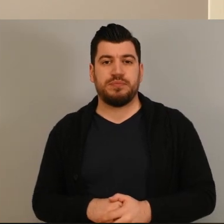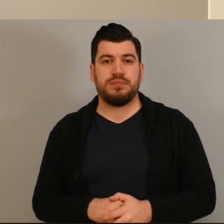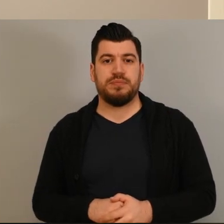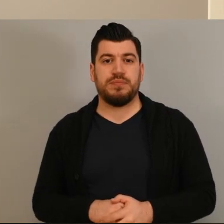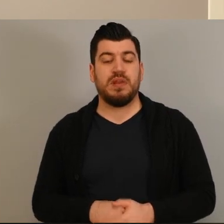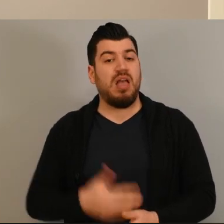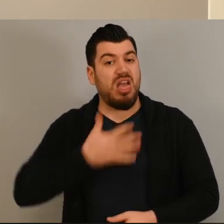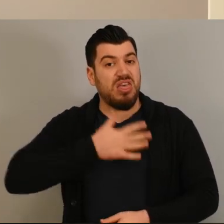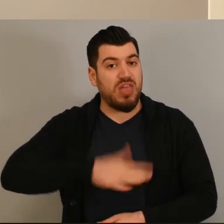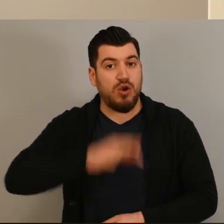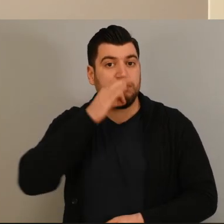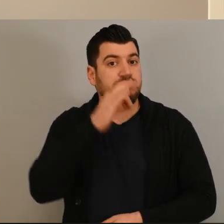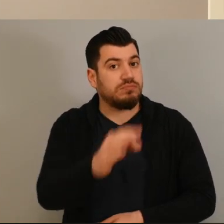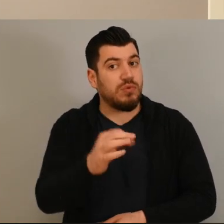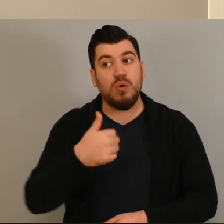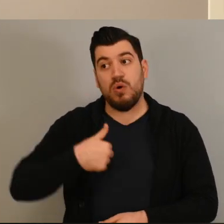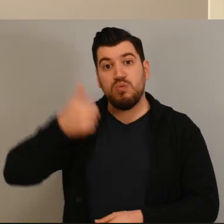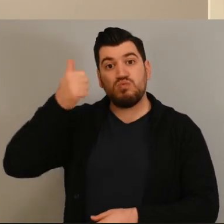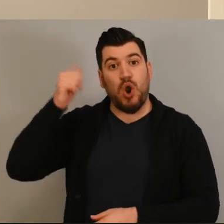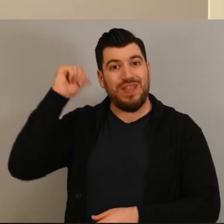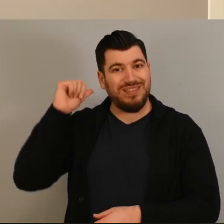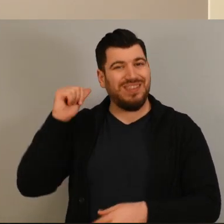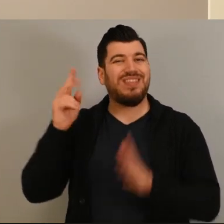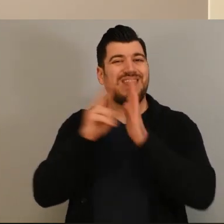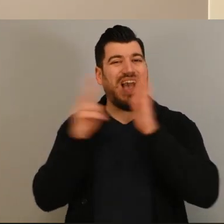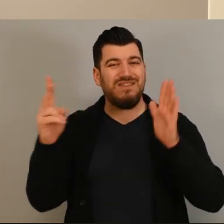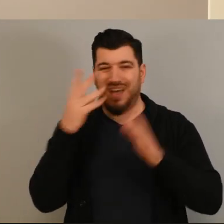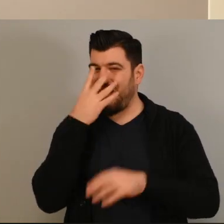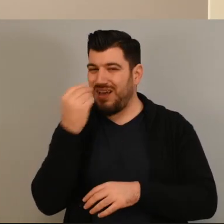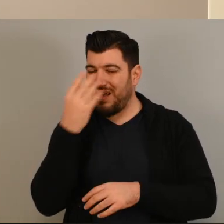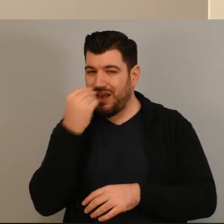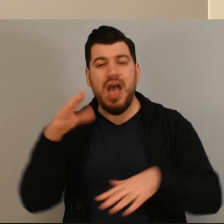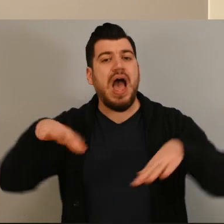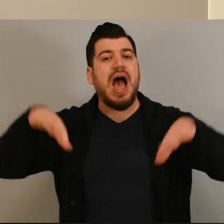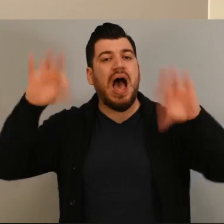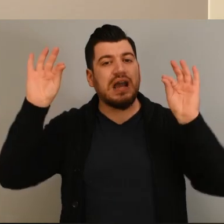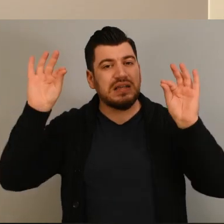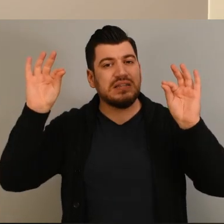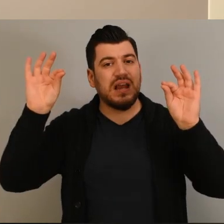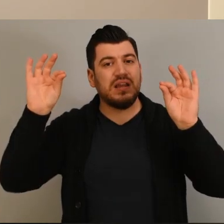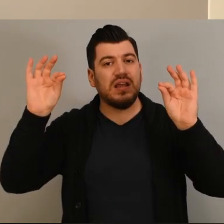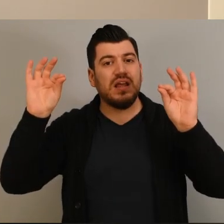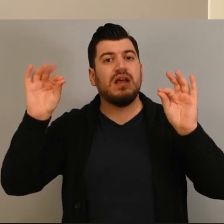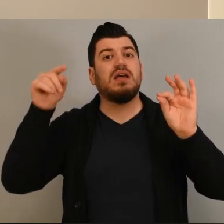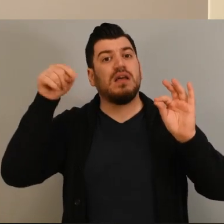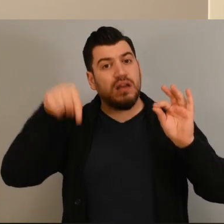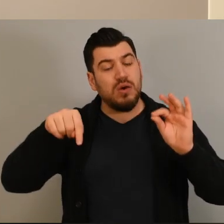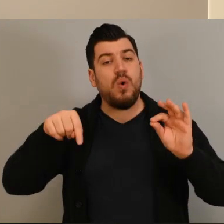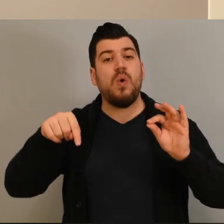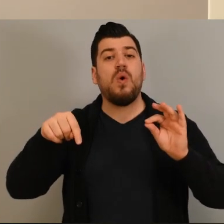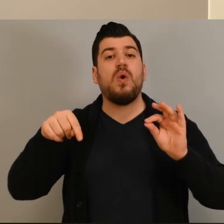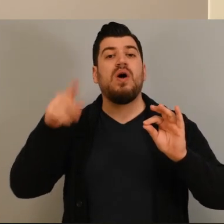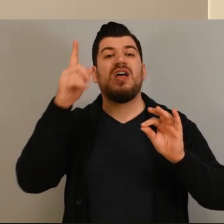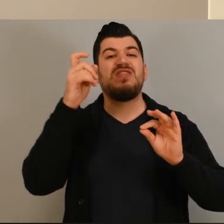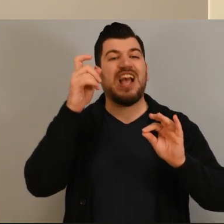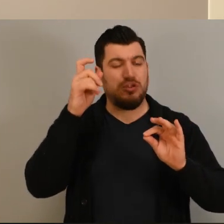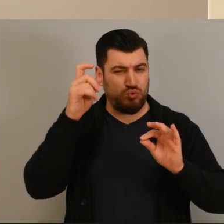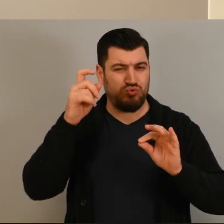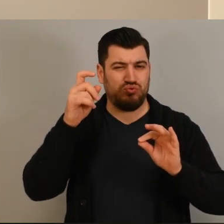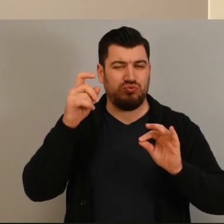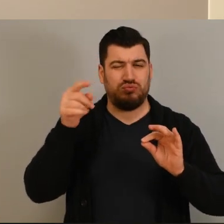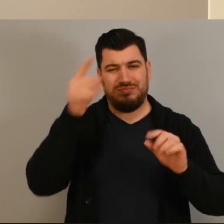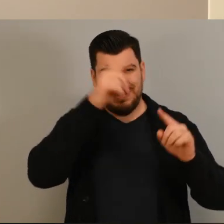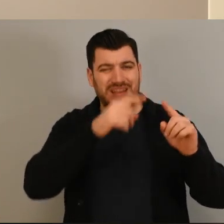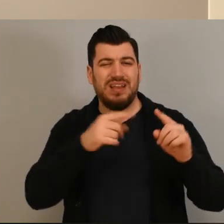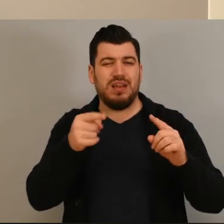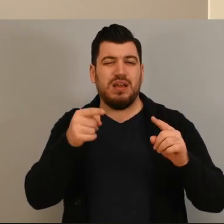και στο LinkedIn μας βέβαια. Να πούμε ότι από προχθές 17 Φλεβάριοι έχουν ξεκινήσει και τρέχουν στο δεκατογενικό κύκλο